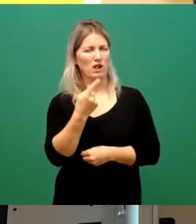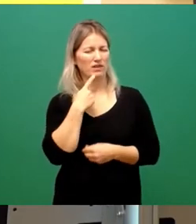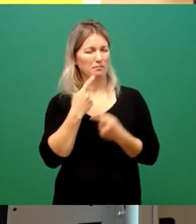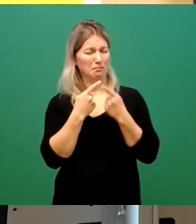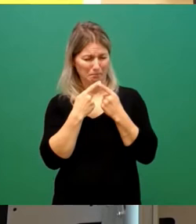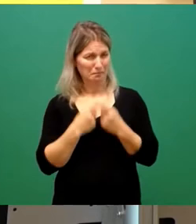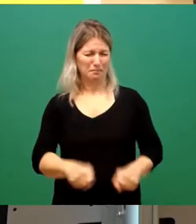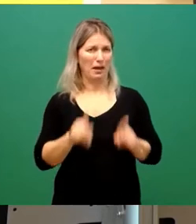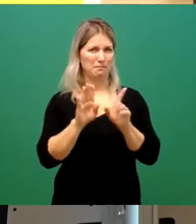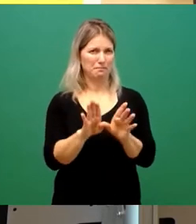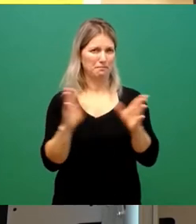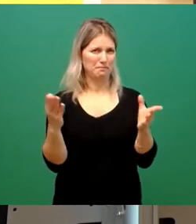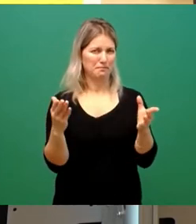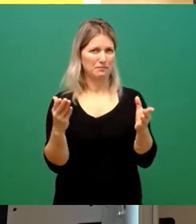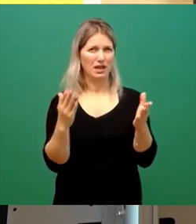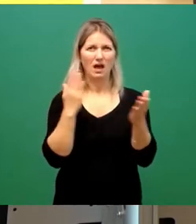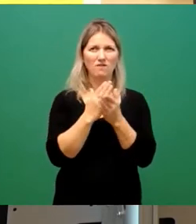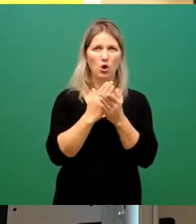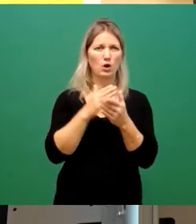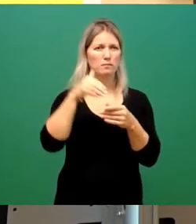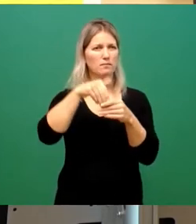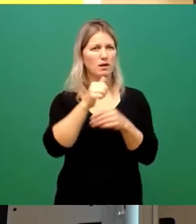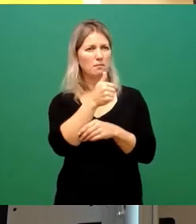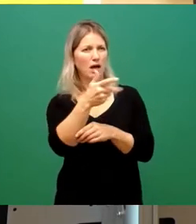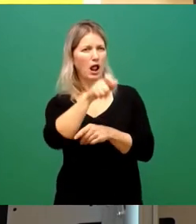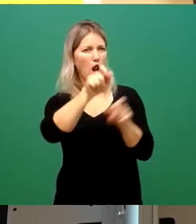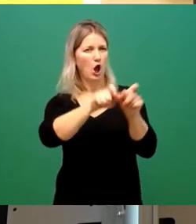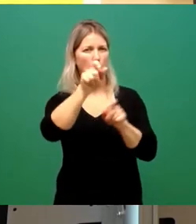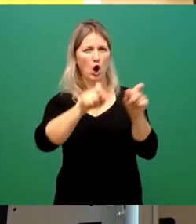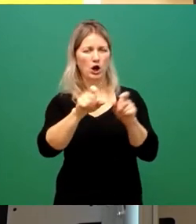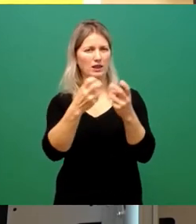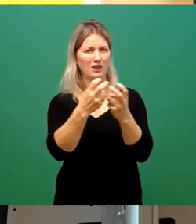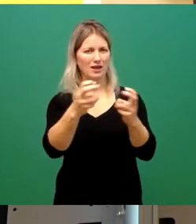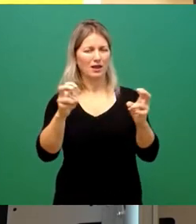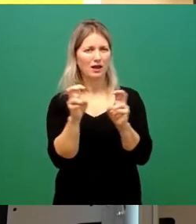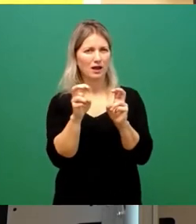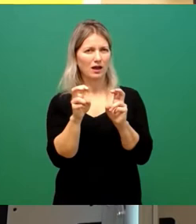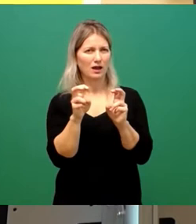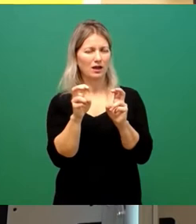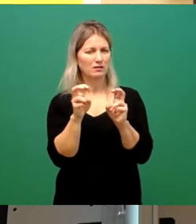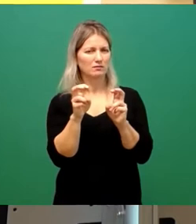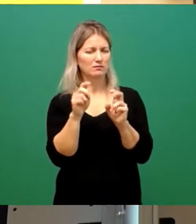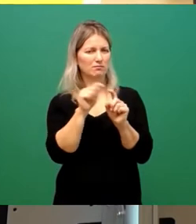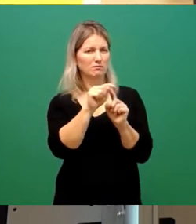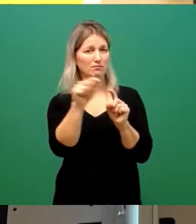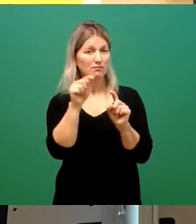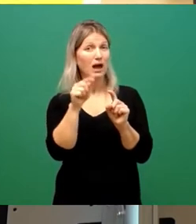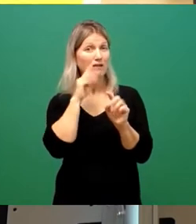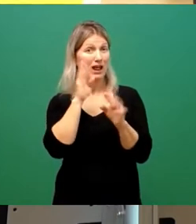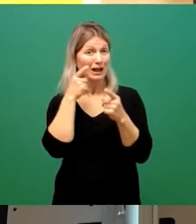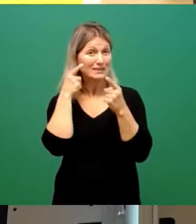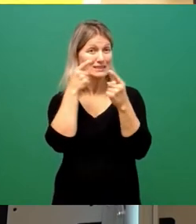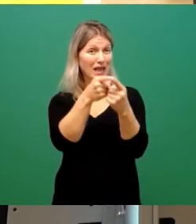da mehrere Leute miteinander saßen, die tatsächlich erkennbar auf ein Ziel, auf eine Lösung hingearbeitet haben